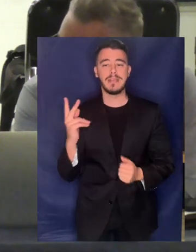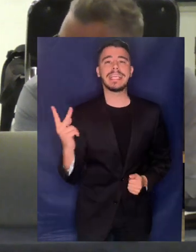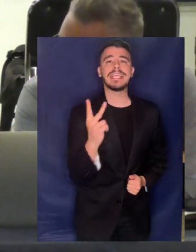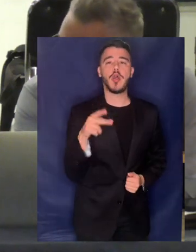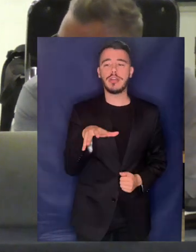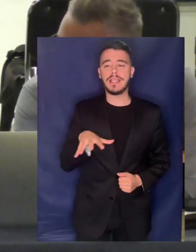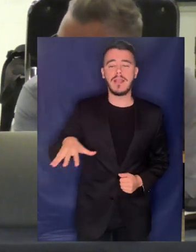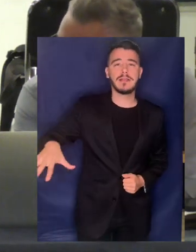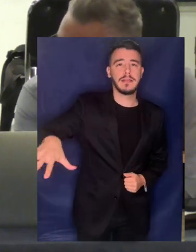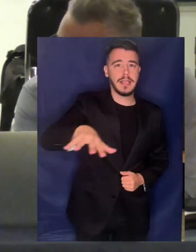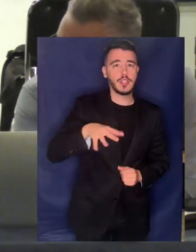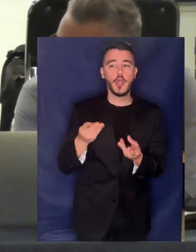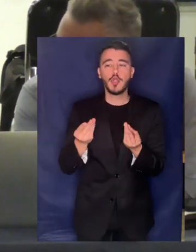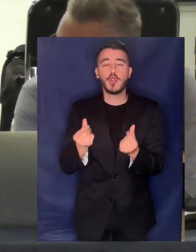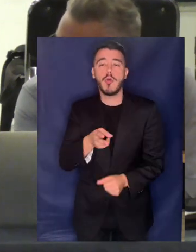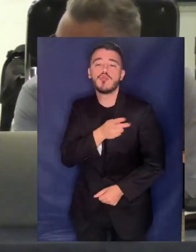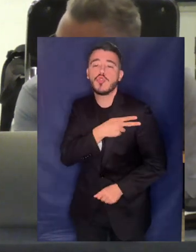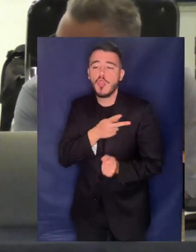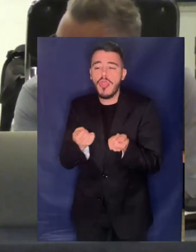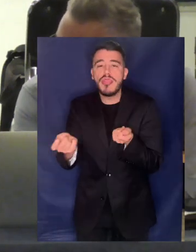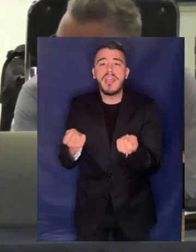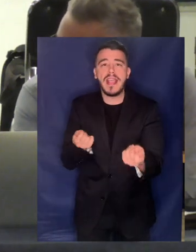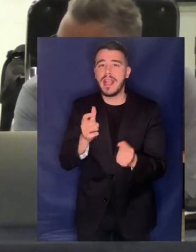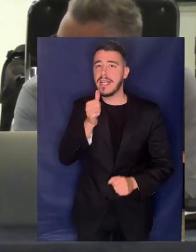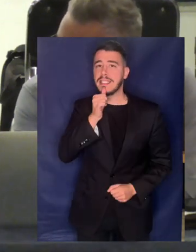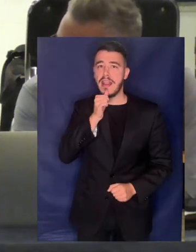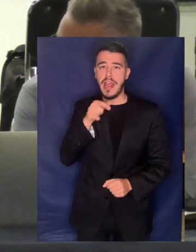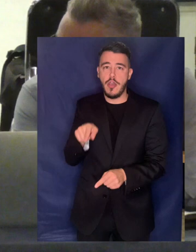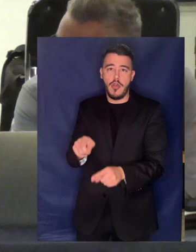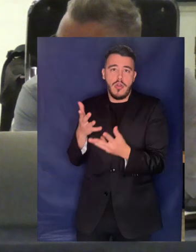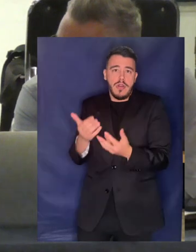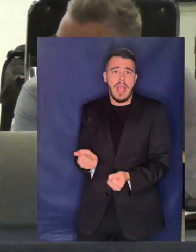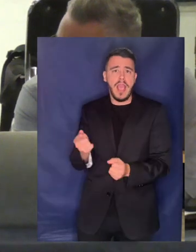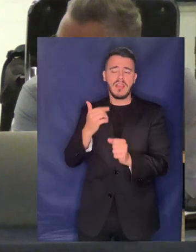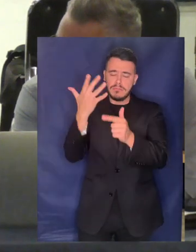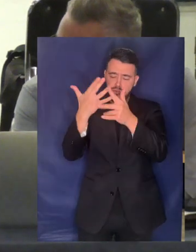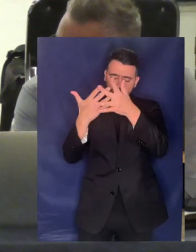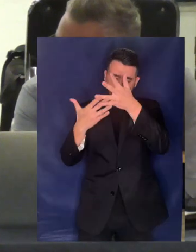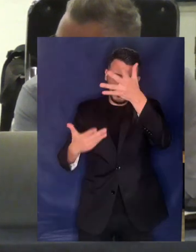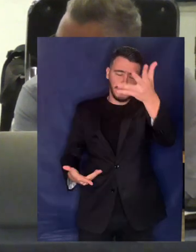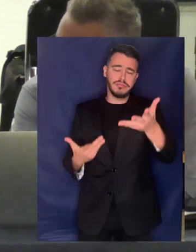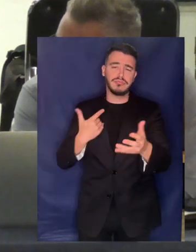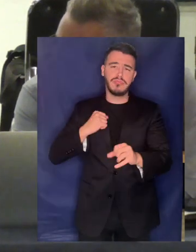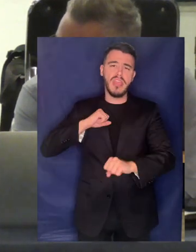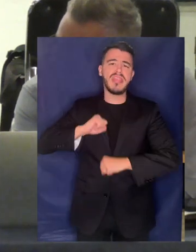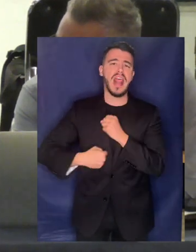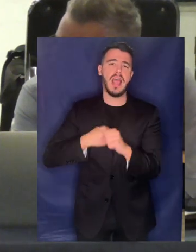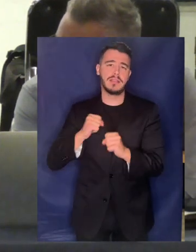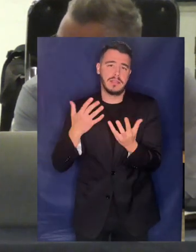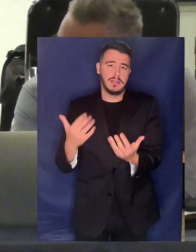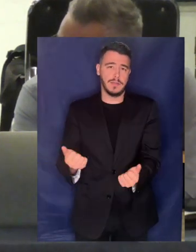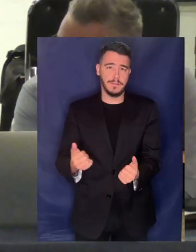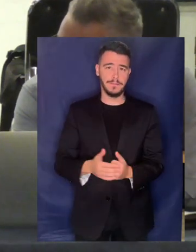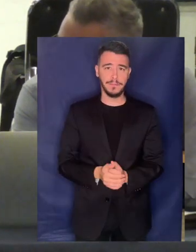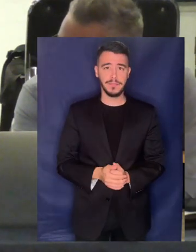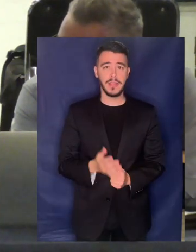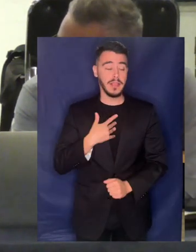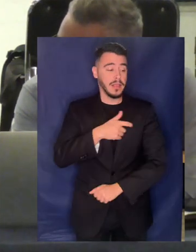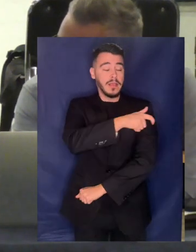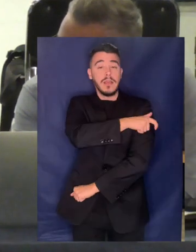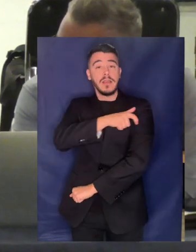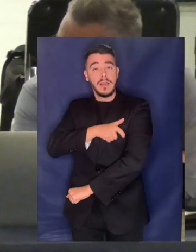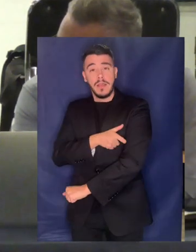νερού και πολλές άλλες δράσεις Έρχομαι τώρα στο ψήφισμα 62-292 του ΕΕ